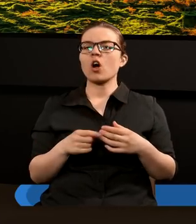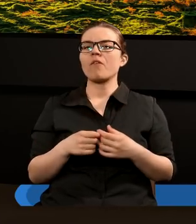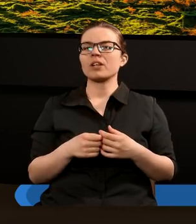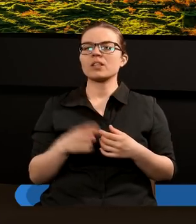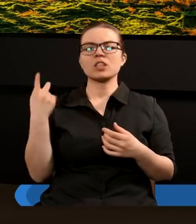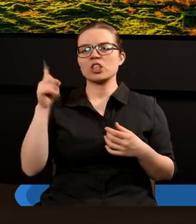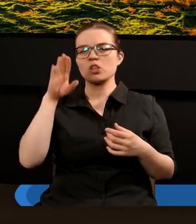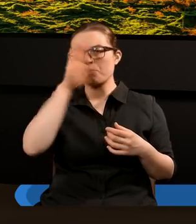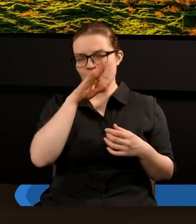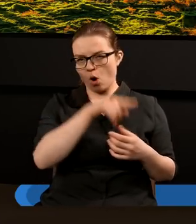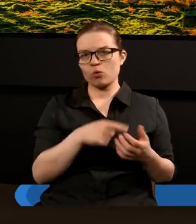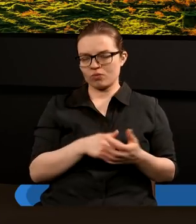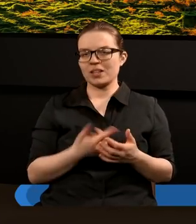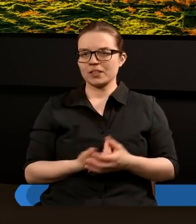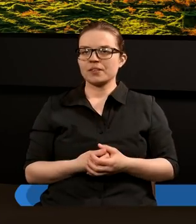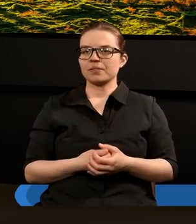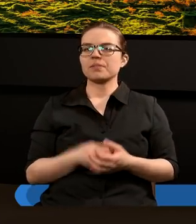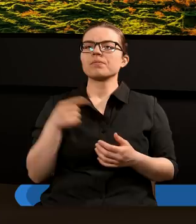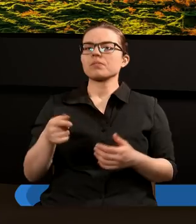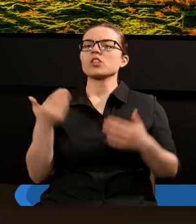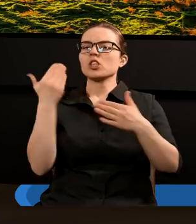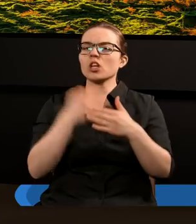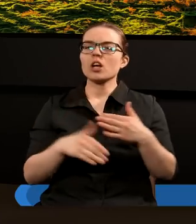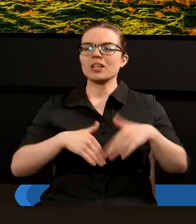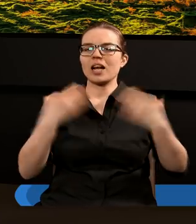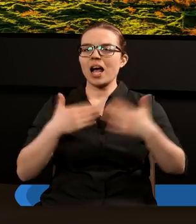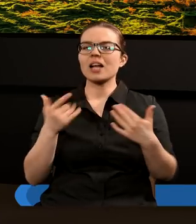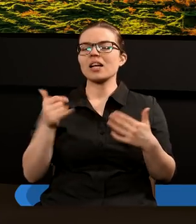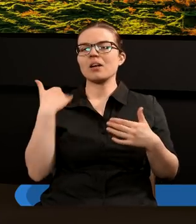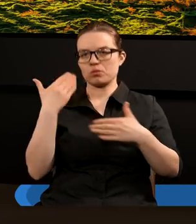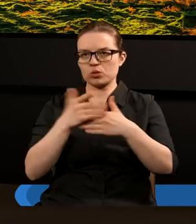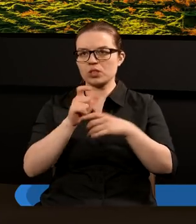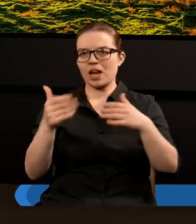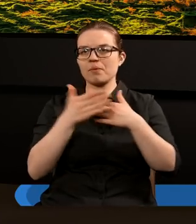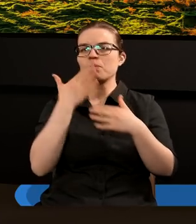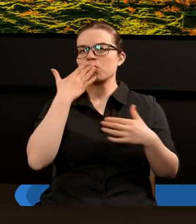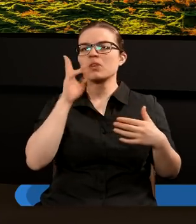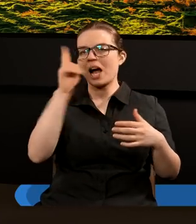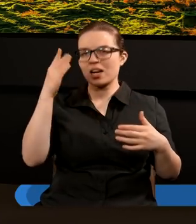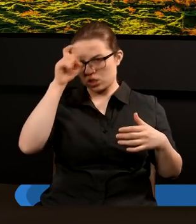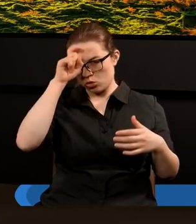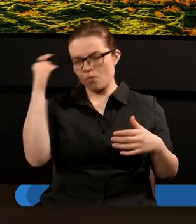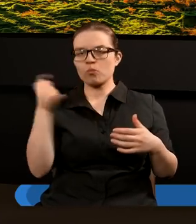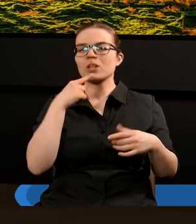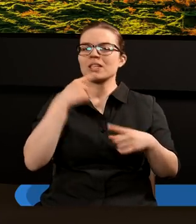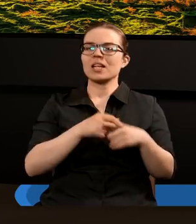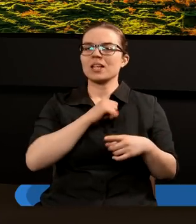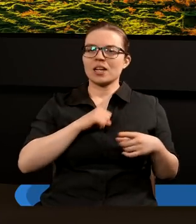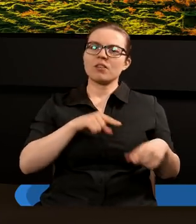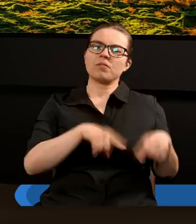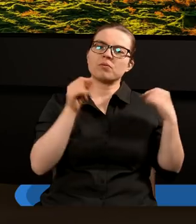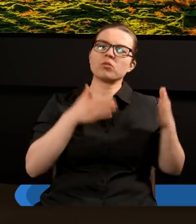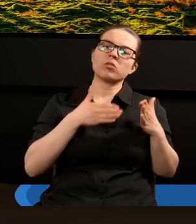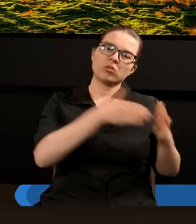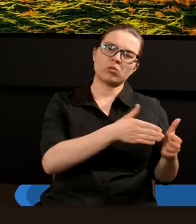niż Bogu. Także w tych ostatnich dniach, tak jak już mówiliście, każdy człowiek będzie musiał zdecydować w szczególny sposób